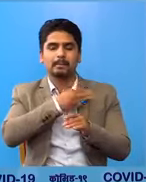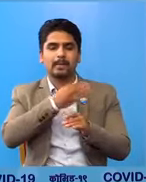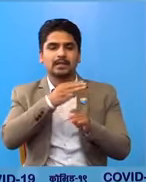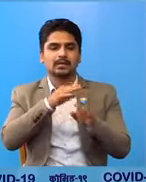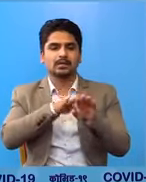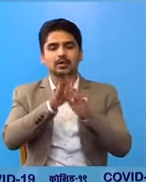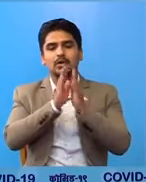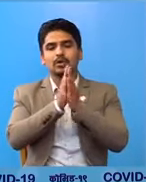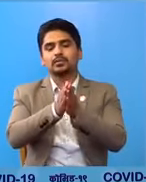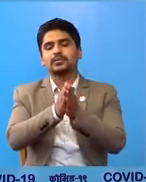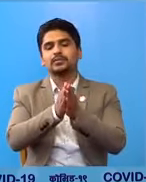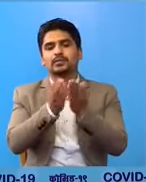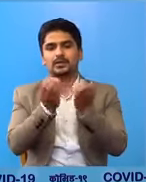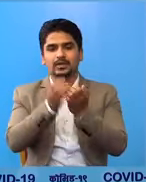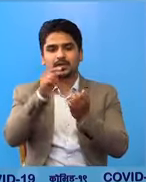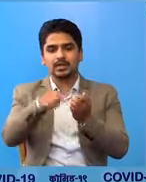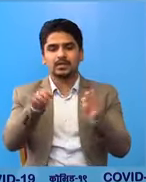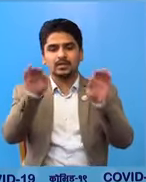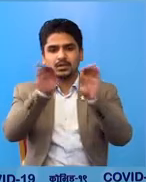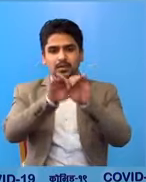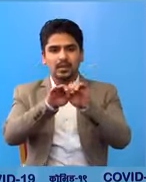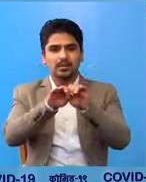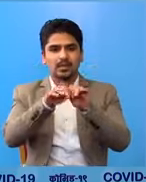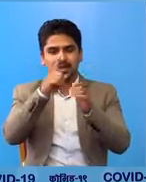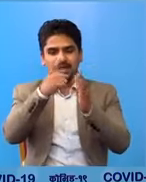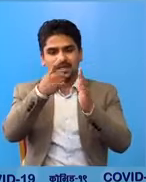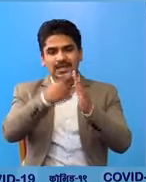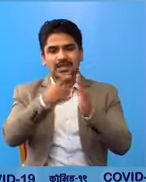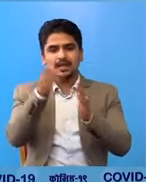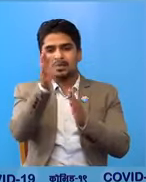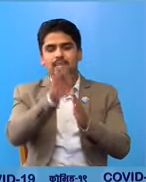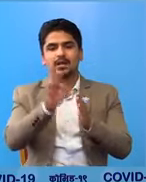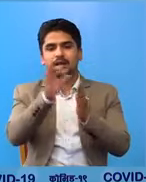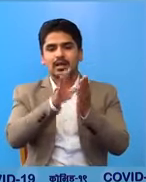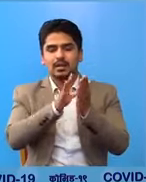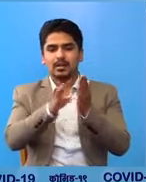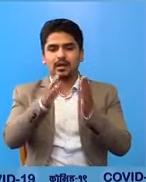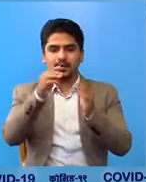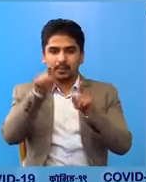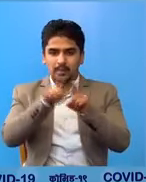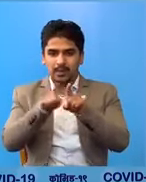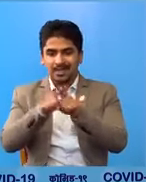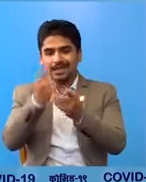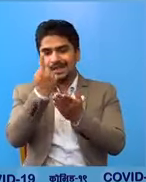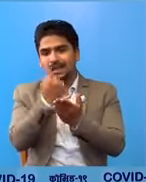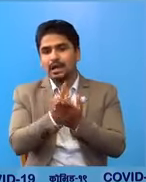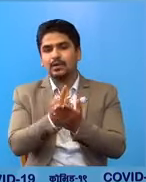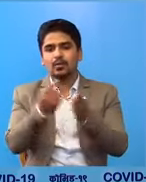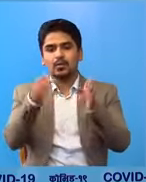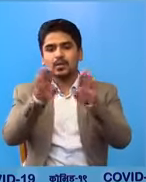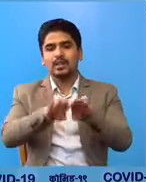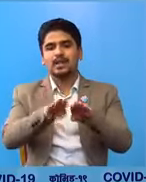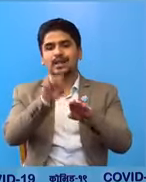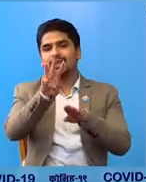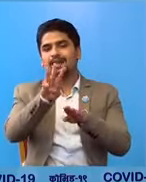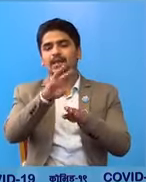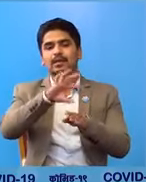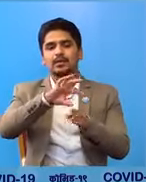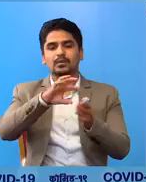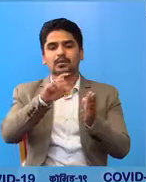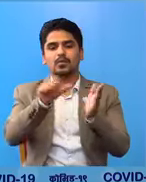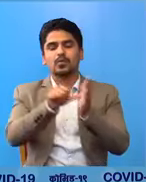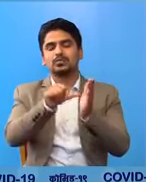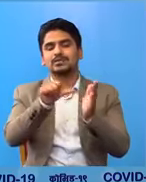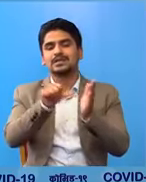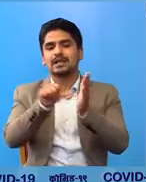अपिल गर्दै एज संबंदमा ग्रिय मंत्राले बाट समेत काफंड उपेतका का तीन वटे जिल्ला